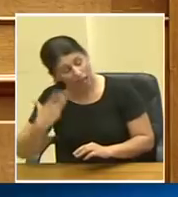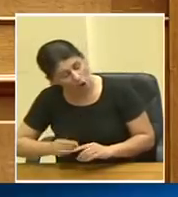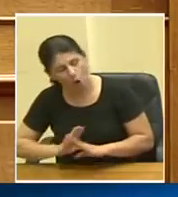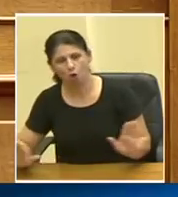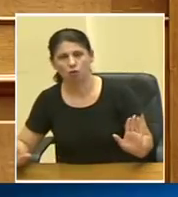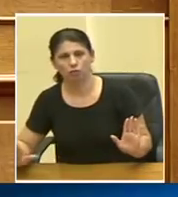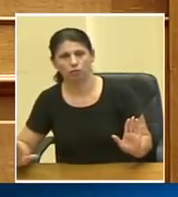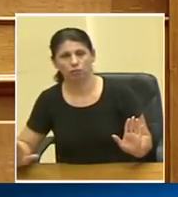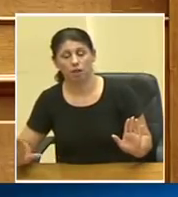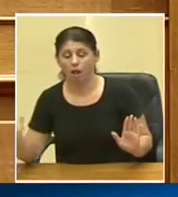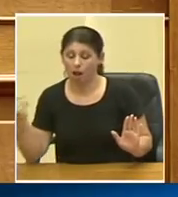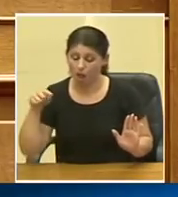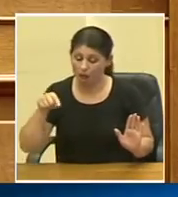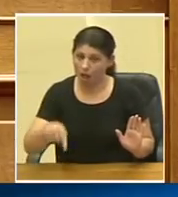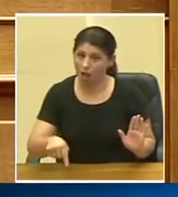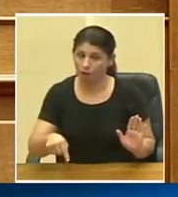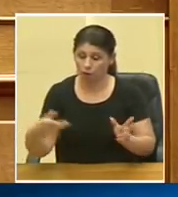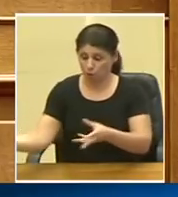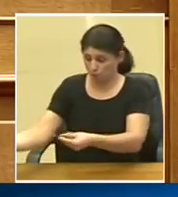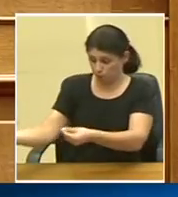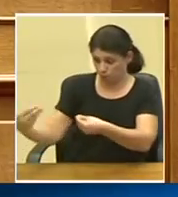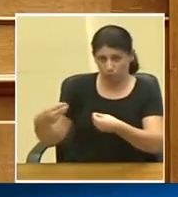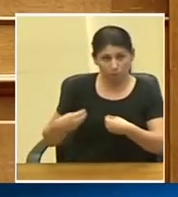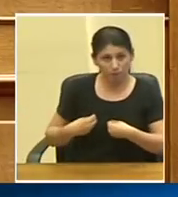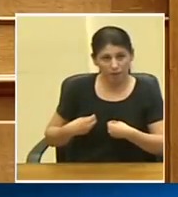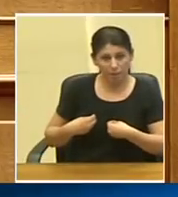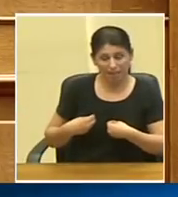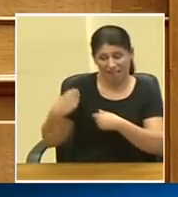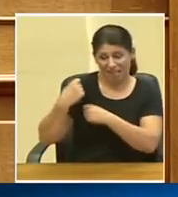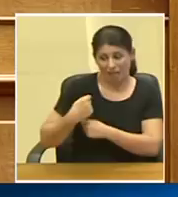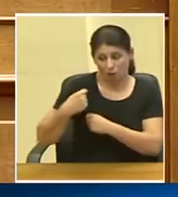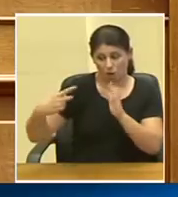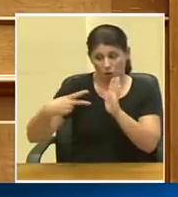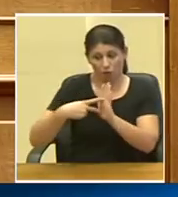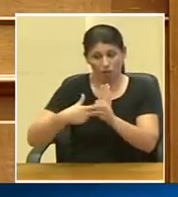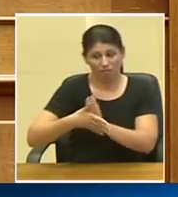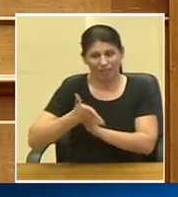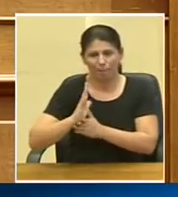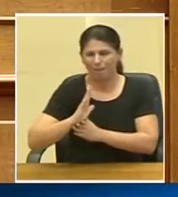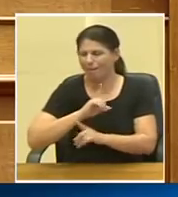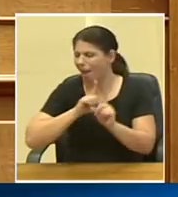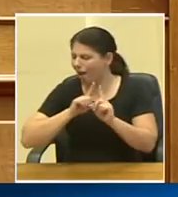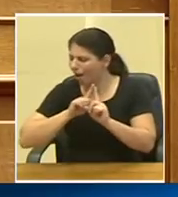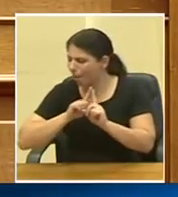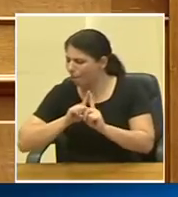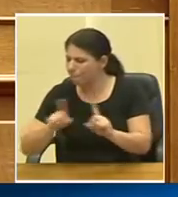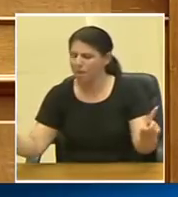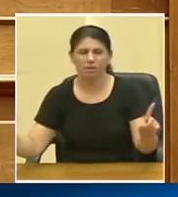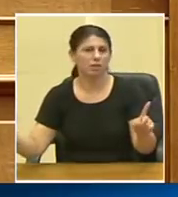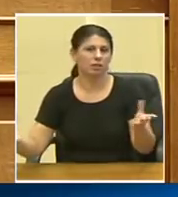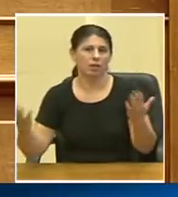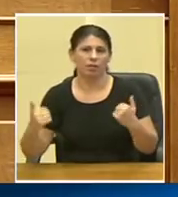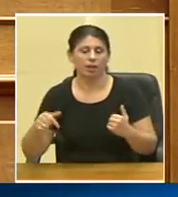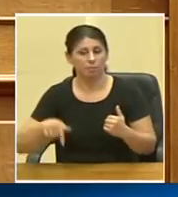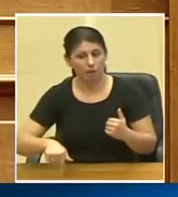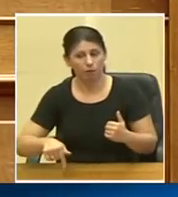Όμως, αυτό που παραλάβαμε το Γενάρη του 2015, δεν έχει καμία σχέση με αυτό το